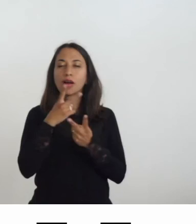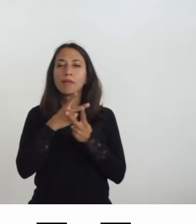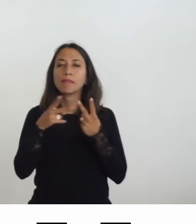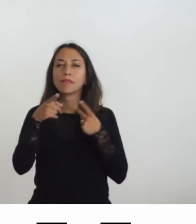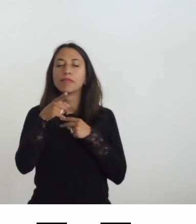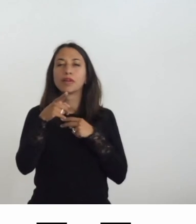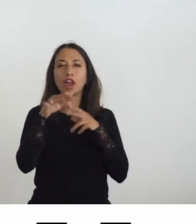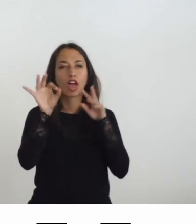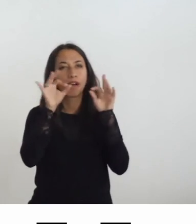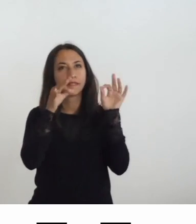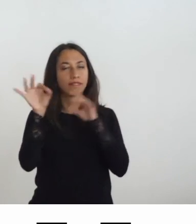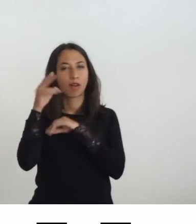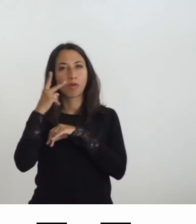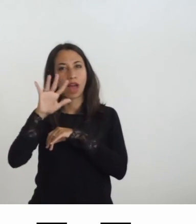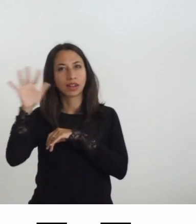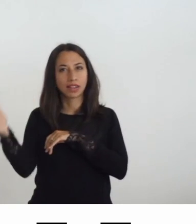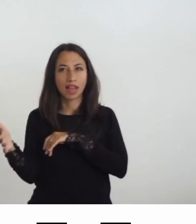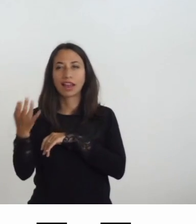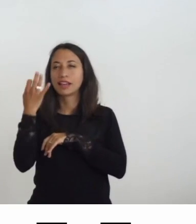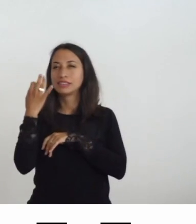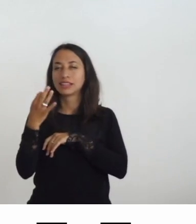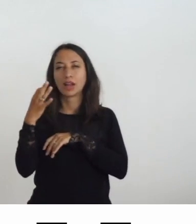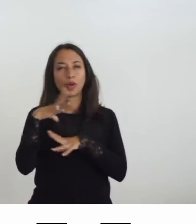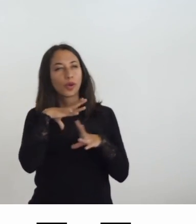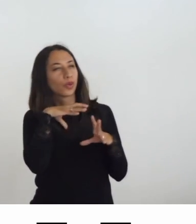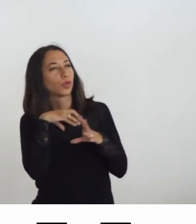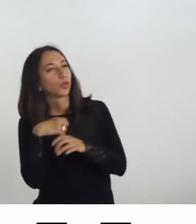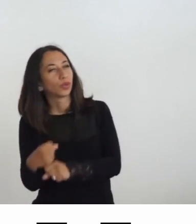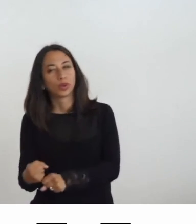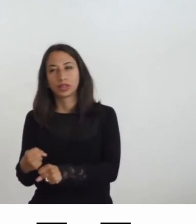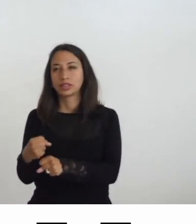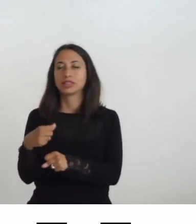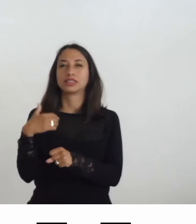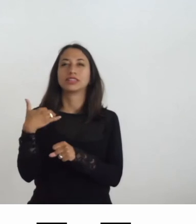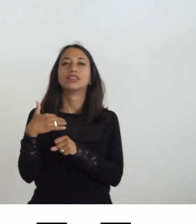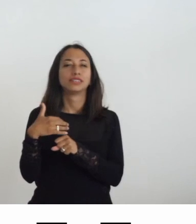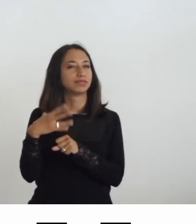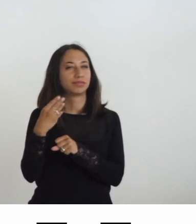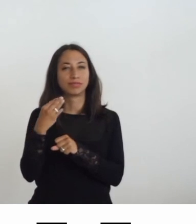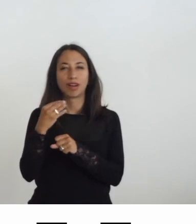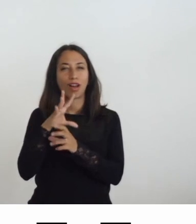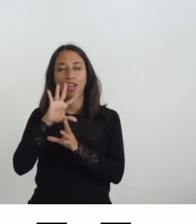lo sguardo sarete trascinati nella danza del provvisorio e del relatino